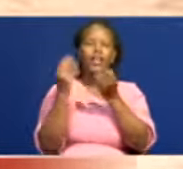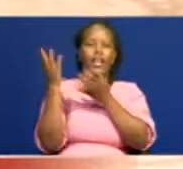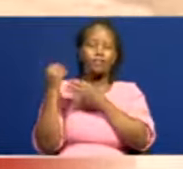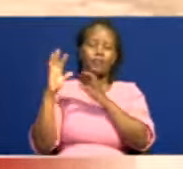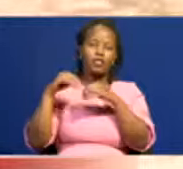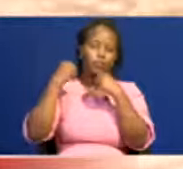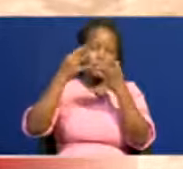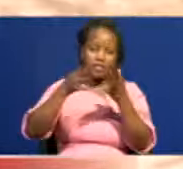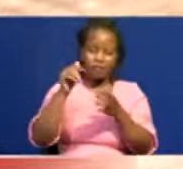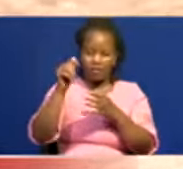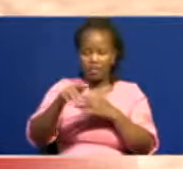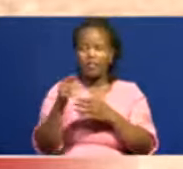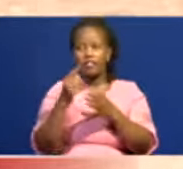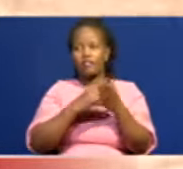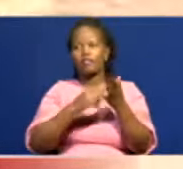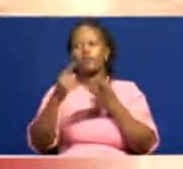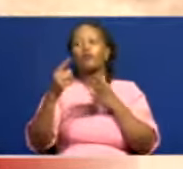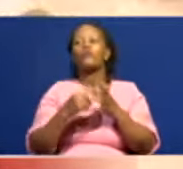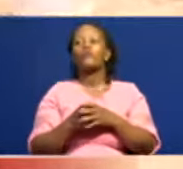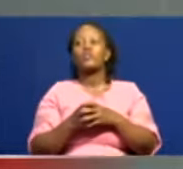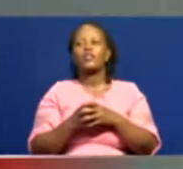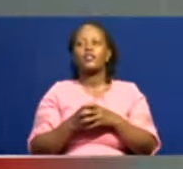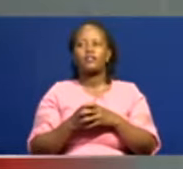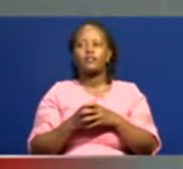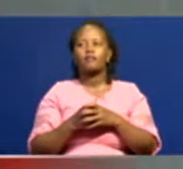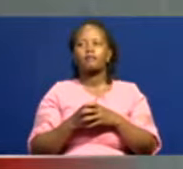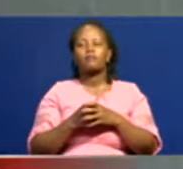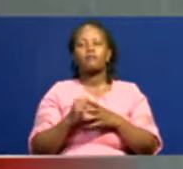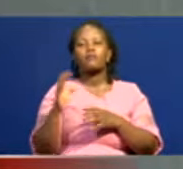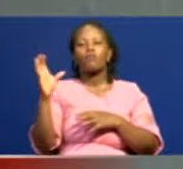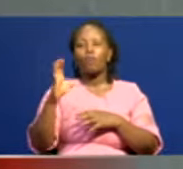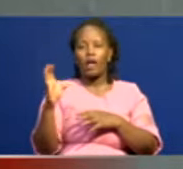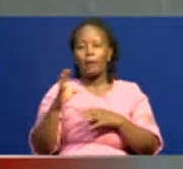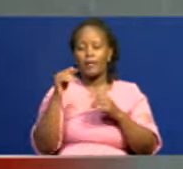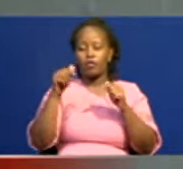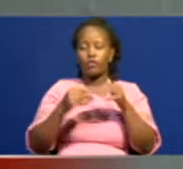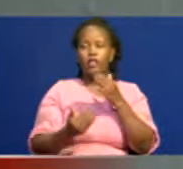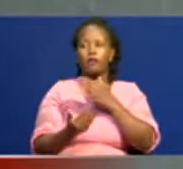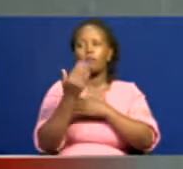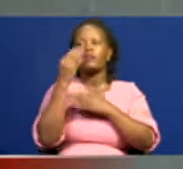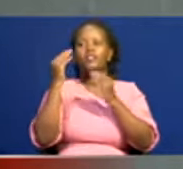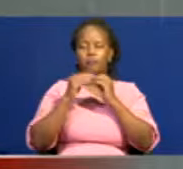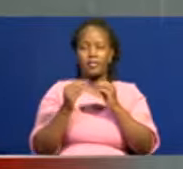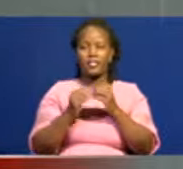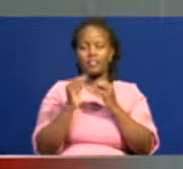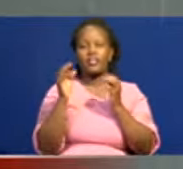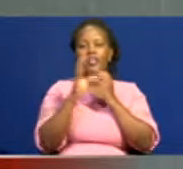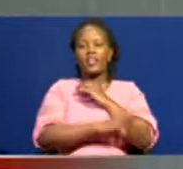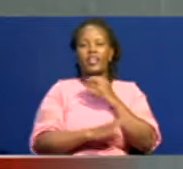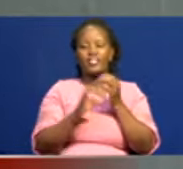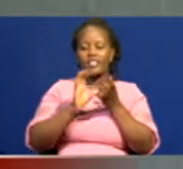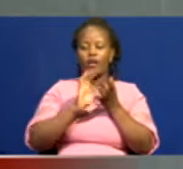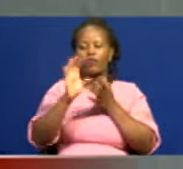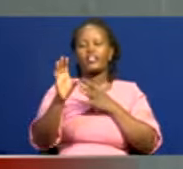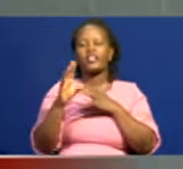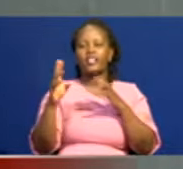mwajumahili. In that regard, Kabinet noted that the state had allocated 7 billion shillings